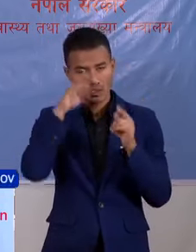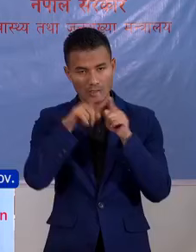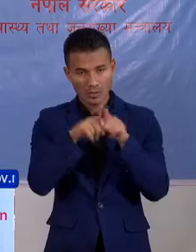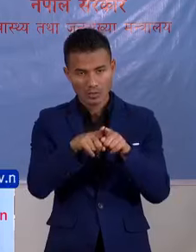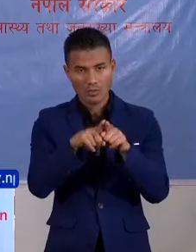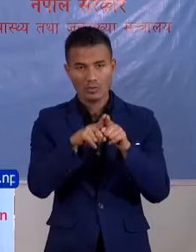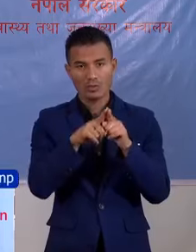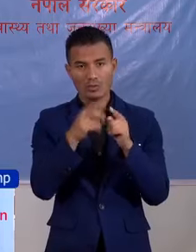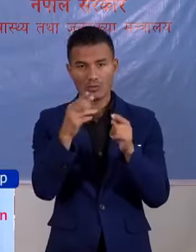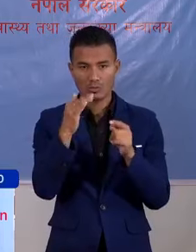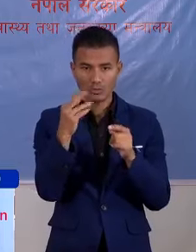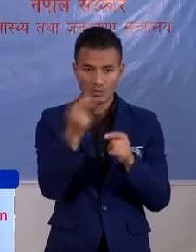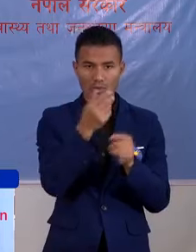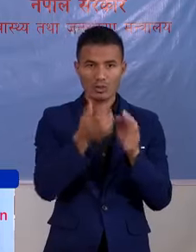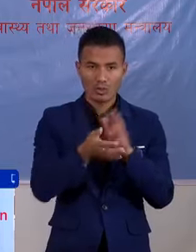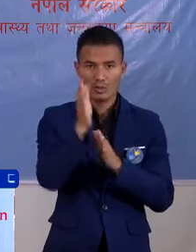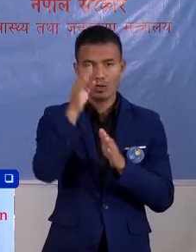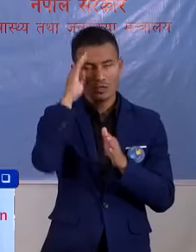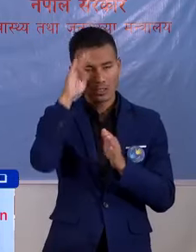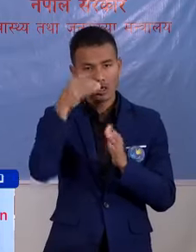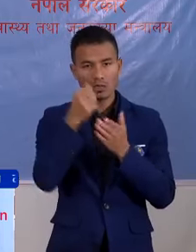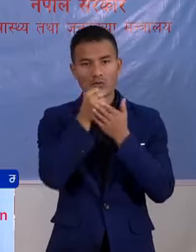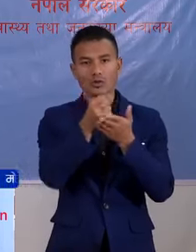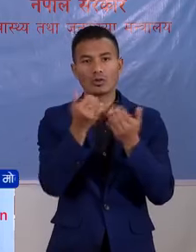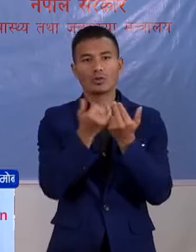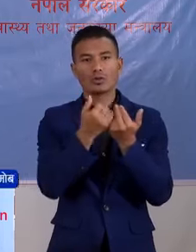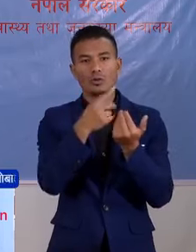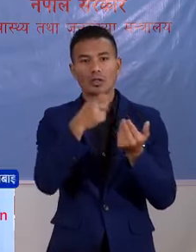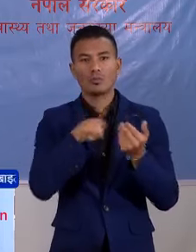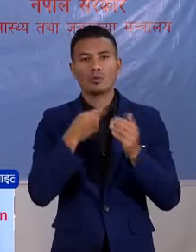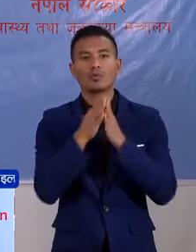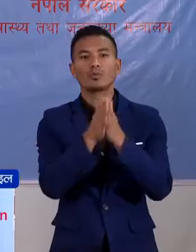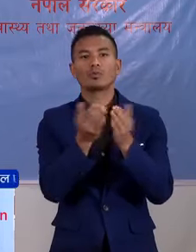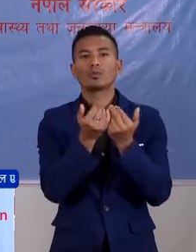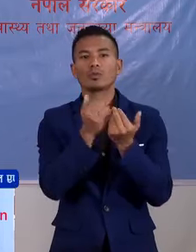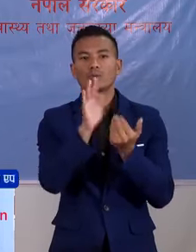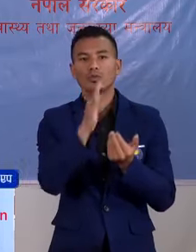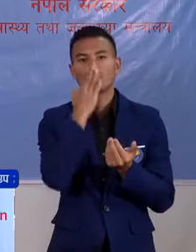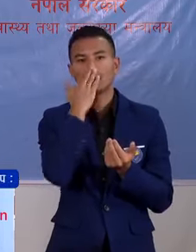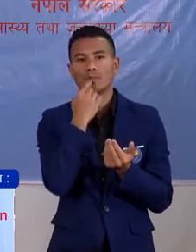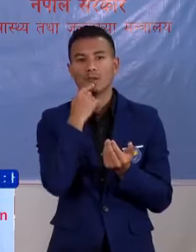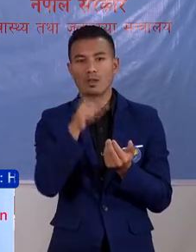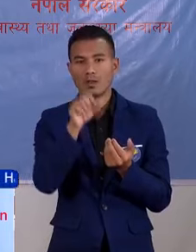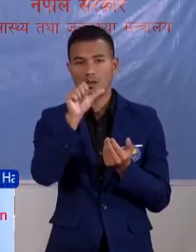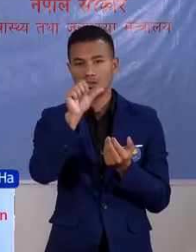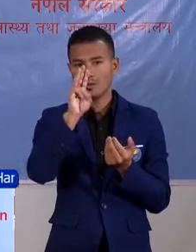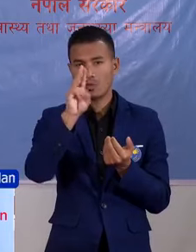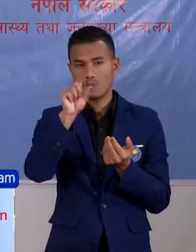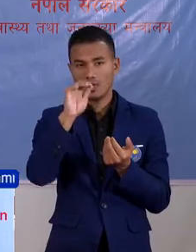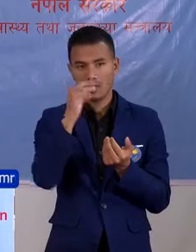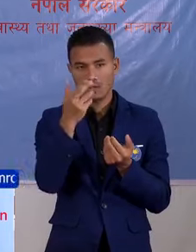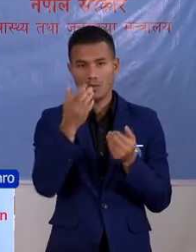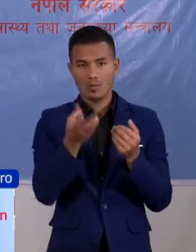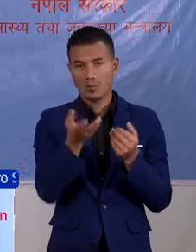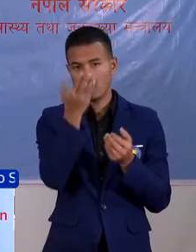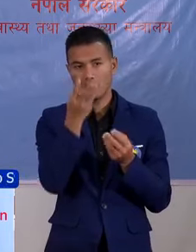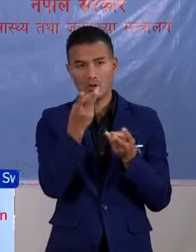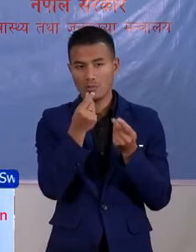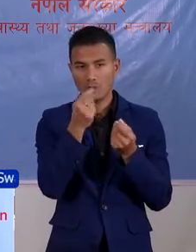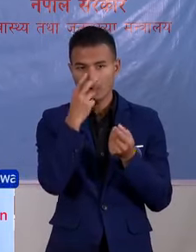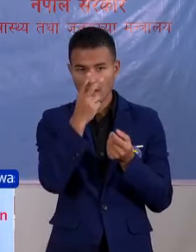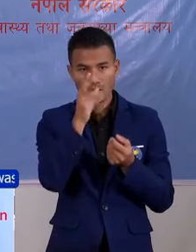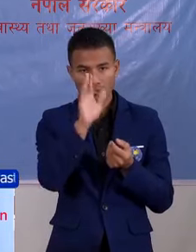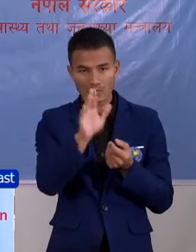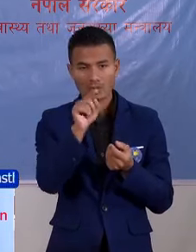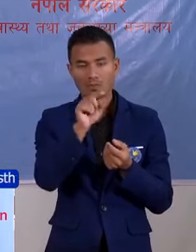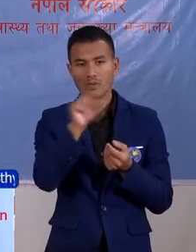अभिलम बचाही गए रहा है, यह शरकार स्वय गरने को अगरा है पर चुन किसिम को एले जमातेमा जुन बरी संख्या में देखा पर रहा है को